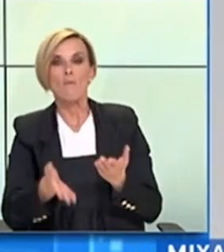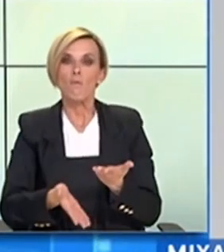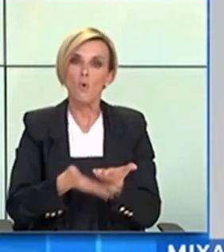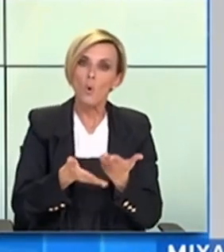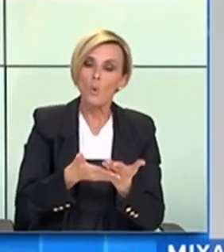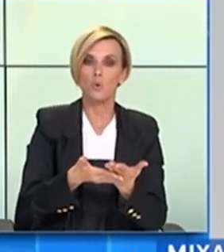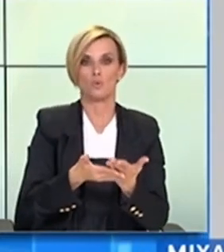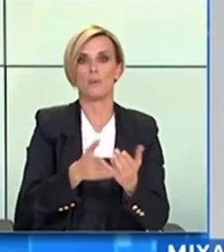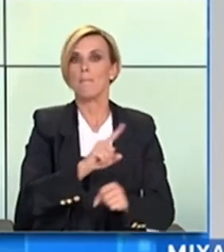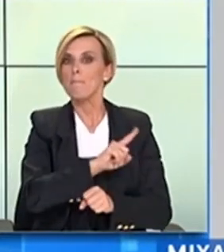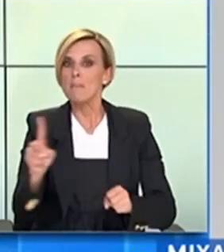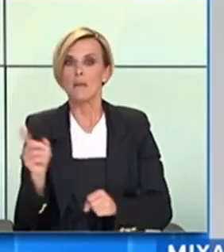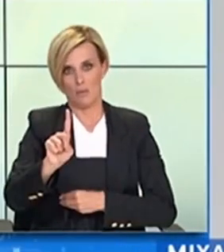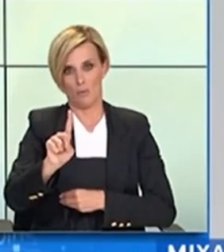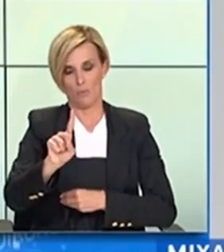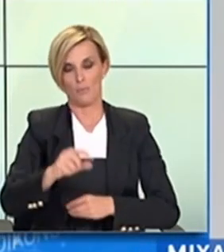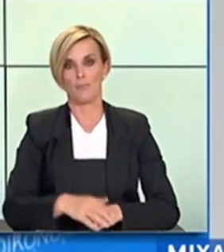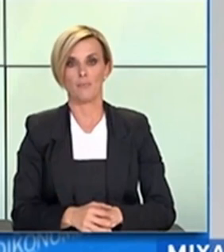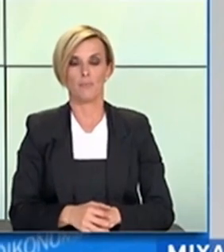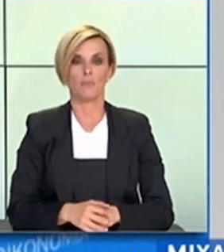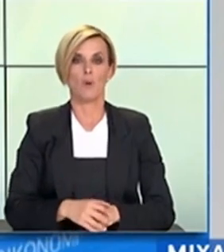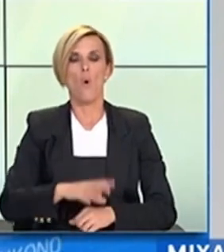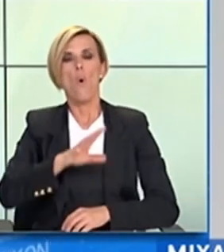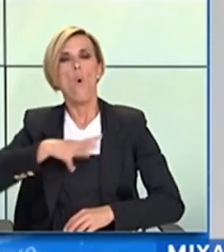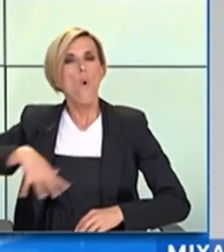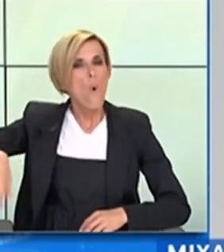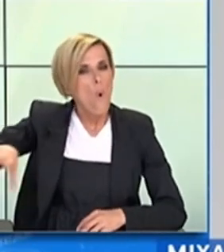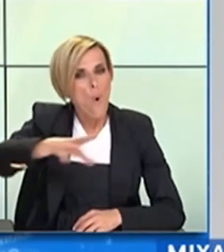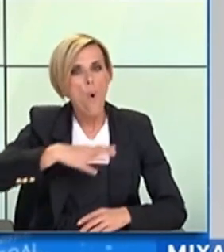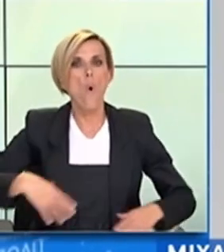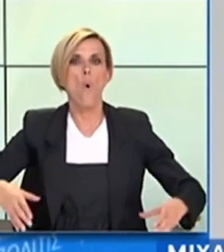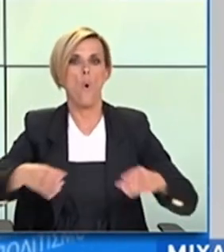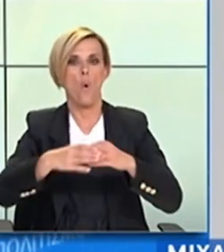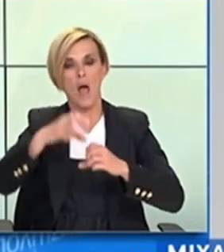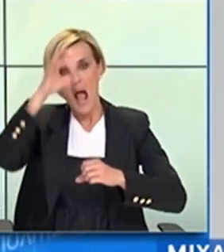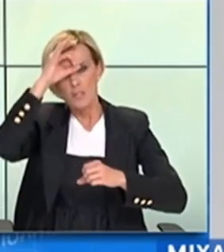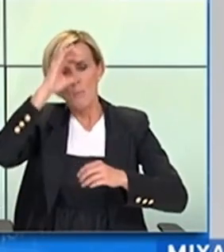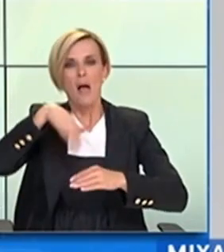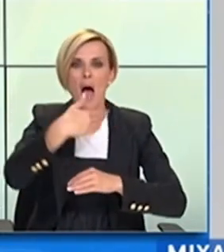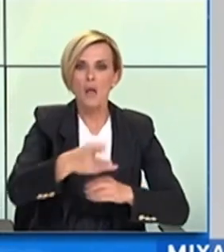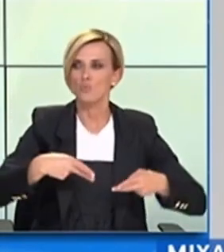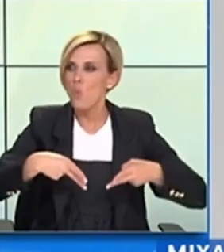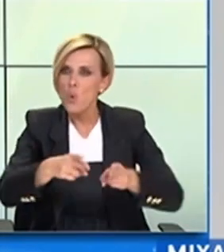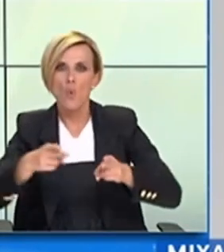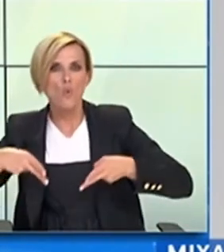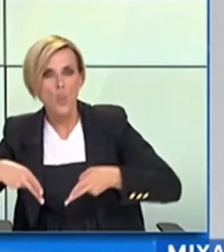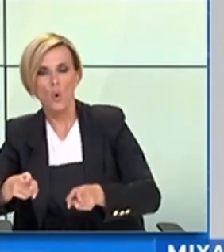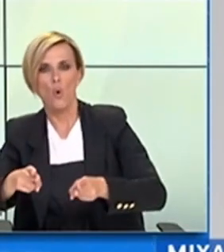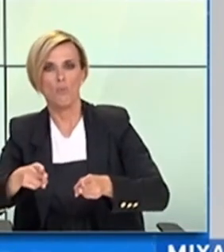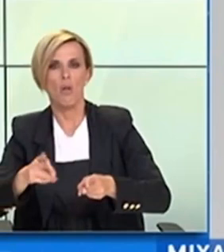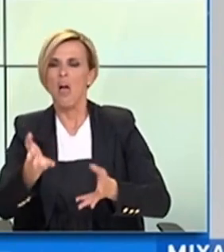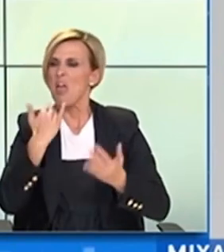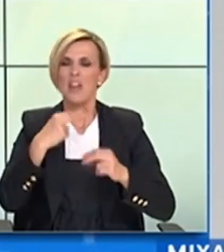στη διάδοση της πανδημίας. Όλη η αστυνομία είναι στον δρόμο και θα είναι στον δρόμο. Από τον αρχηγό της